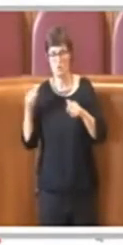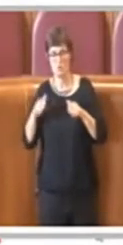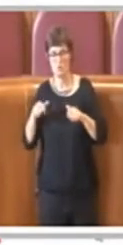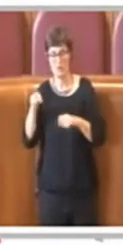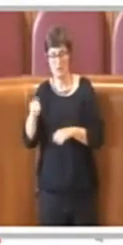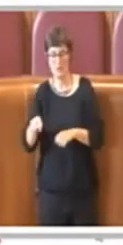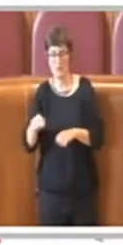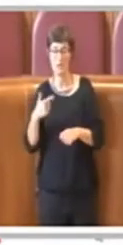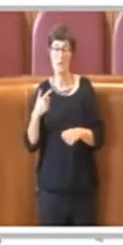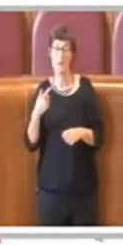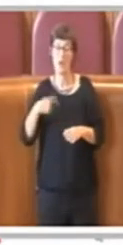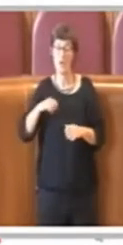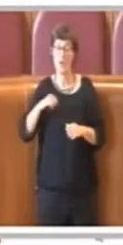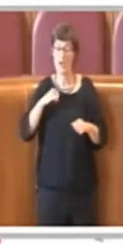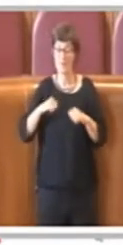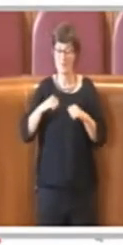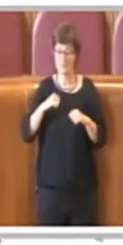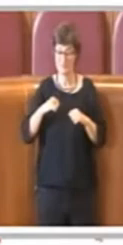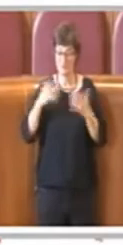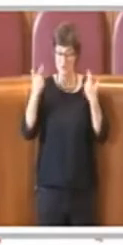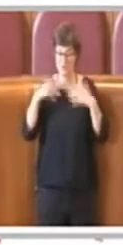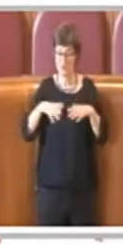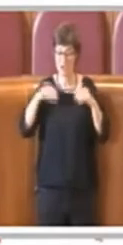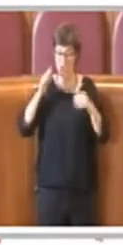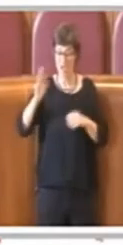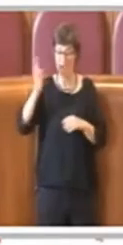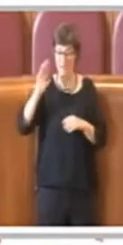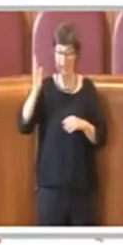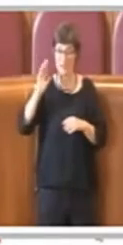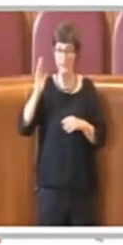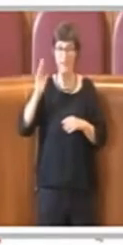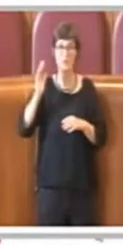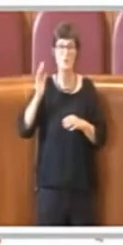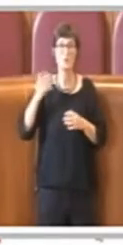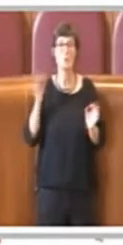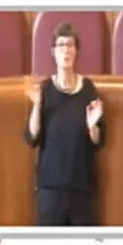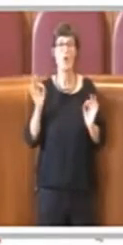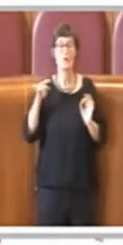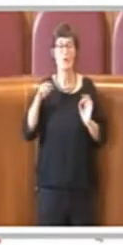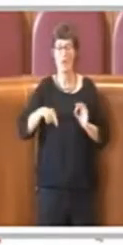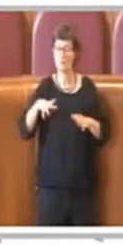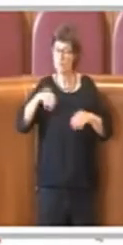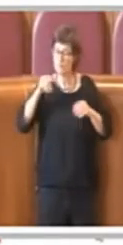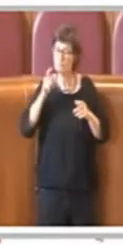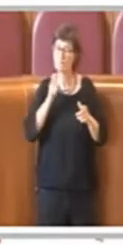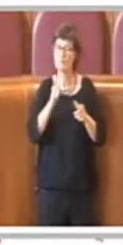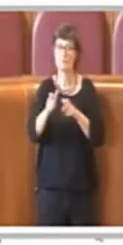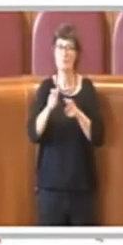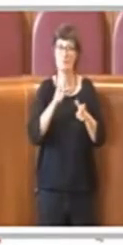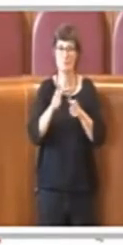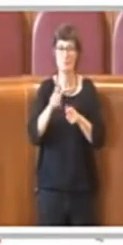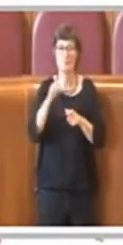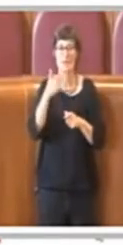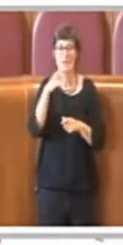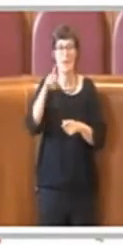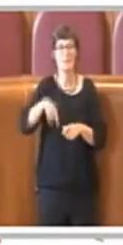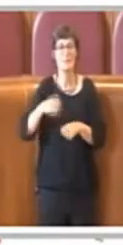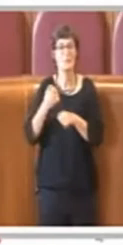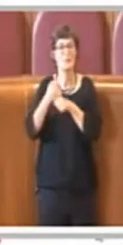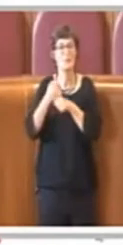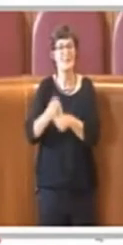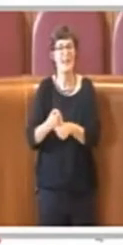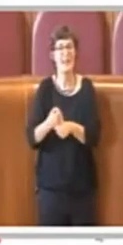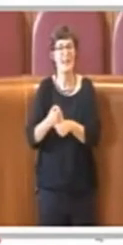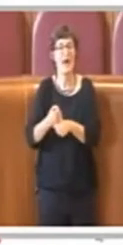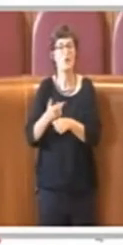consigliatura ci siamo confrontati su vari temi, grazie anche al lavoro del delegato all'accessibilità di Roma Capitale Andrea Venuto.